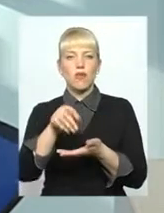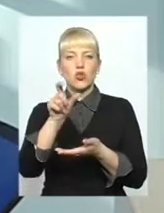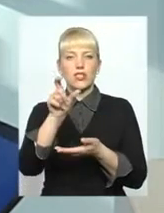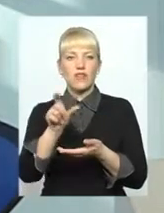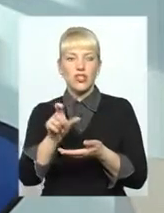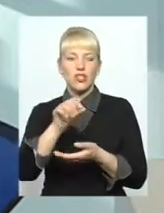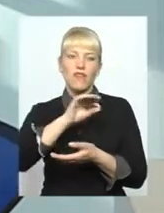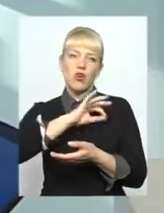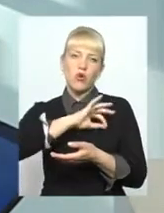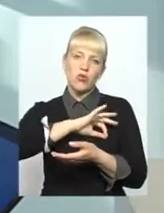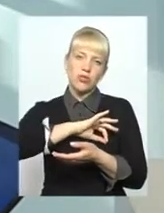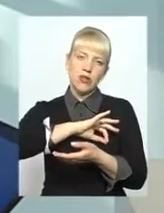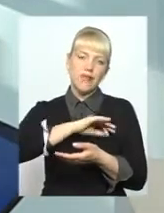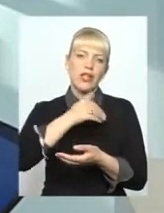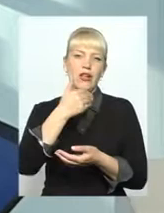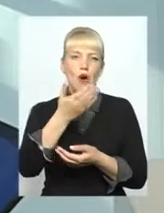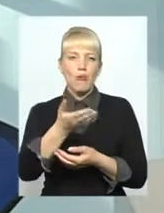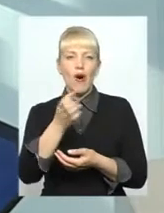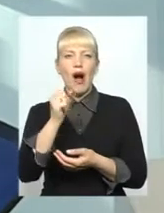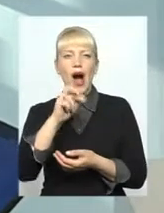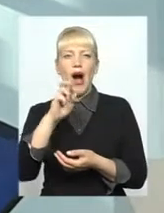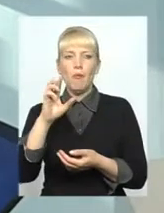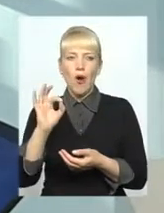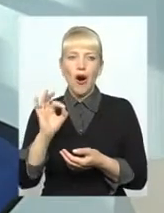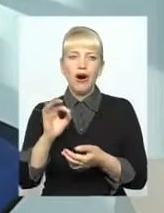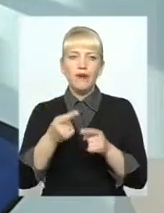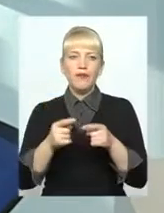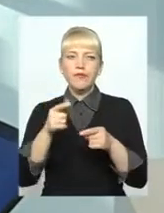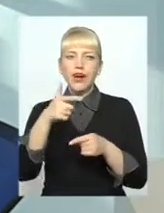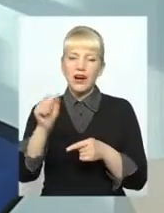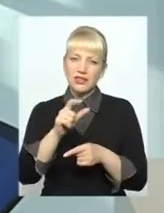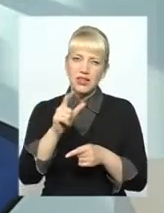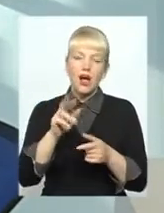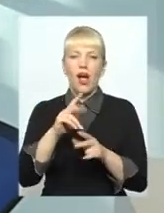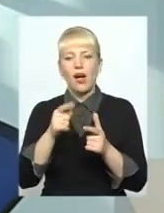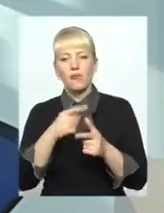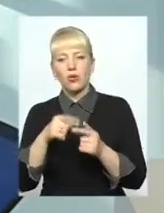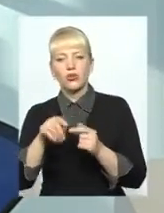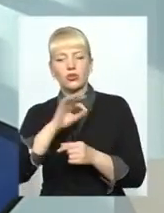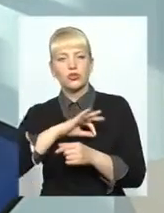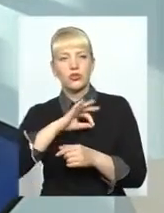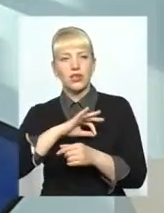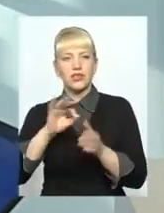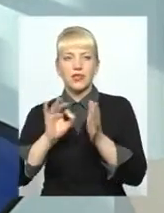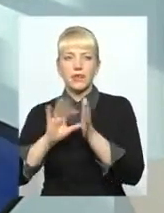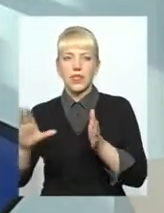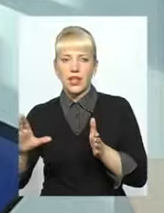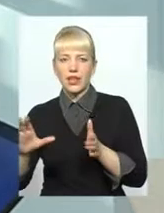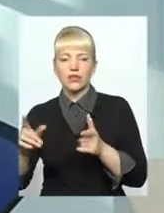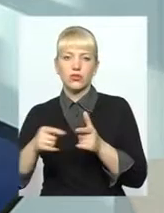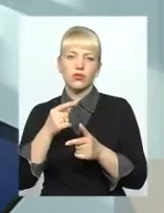використовує йому або газ, або користуватися електрикою,